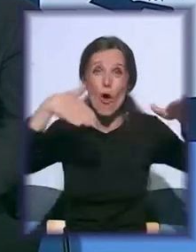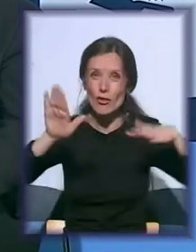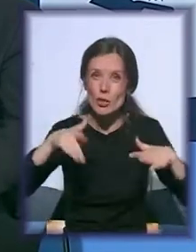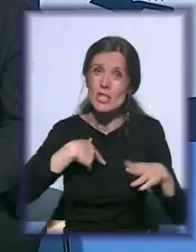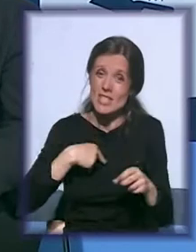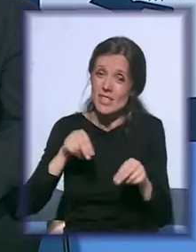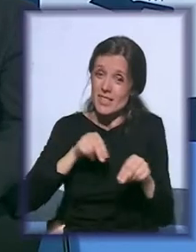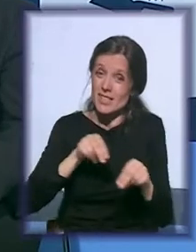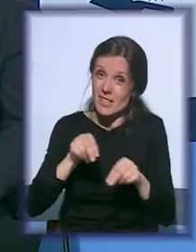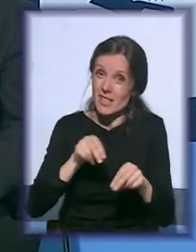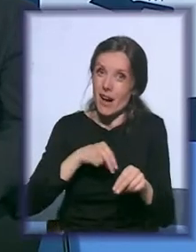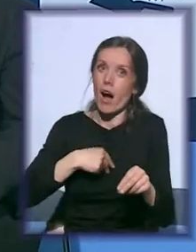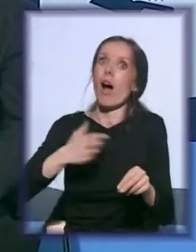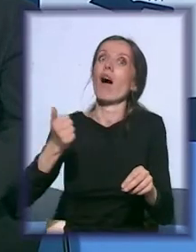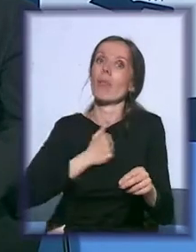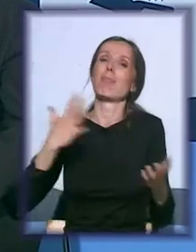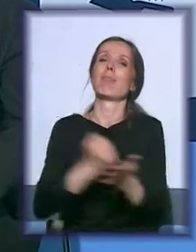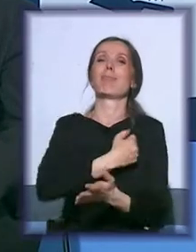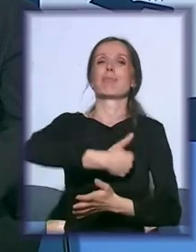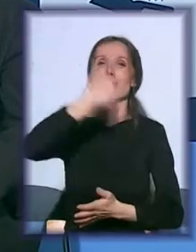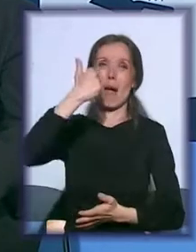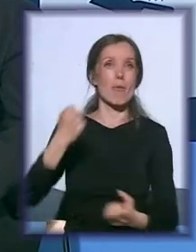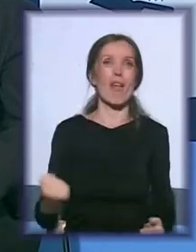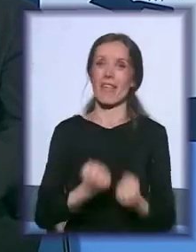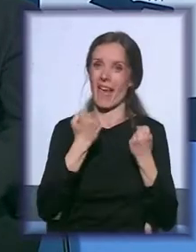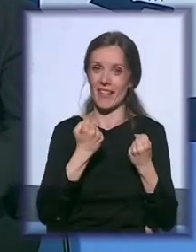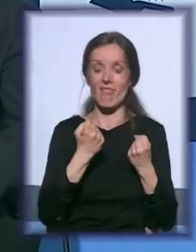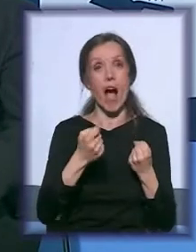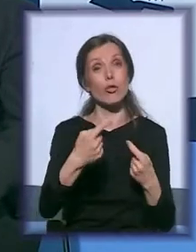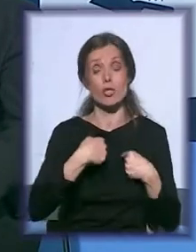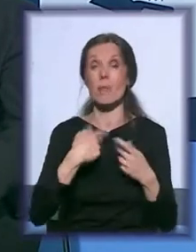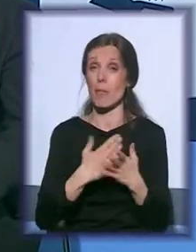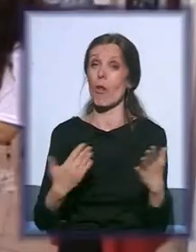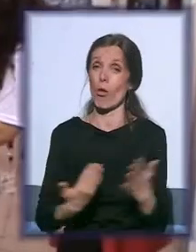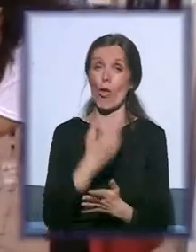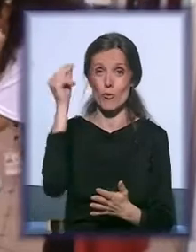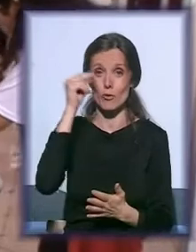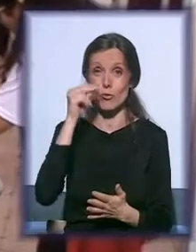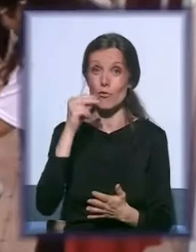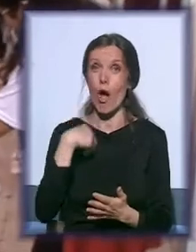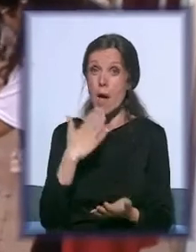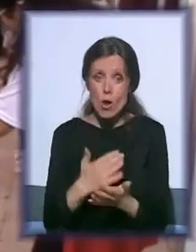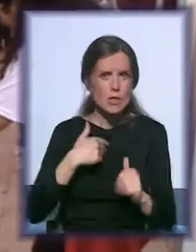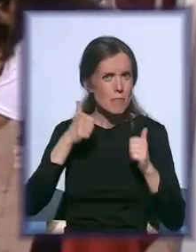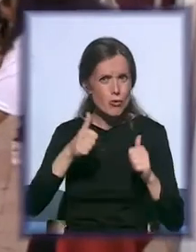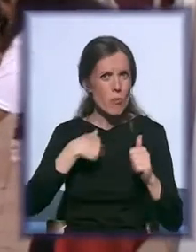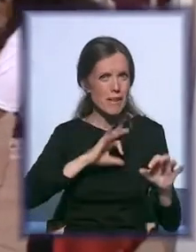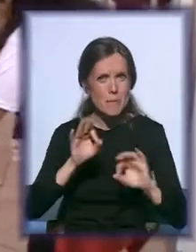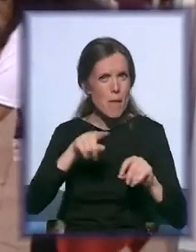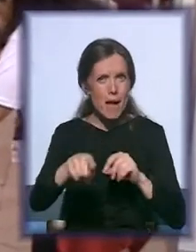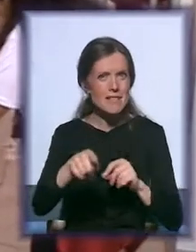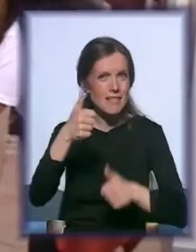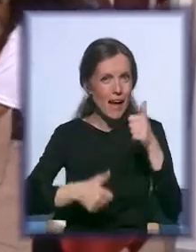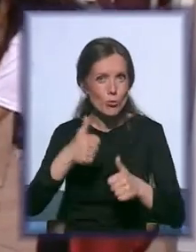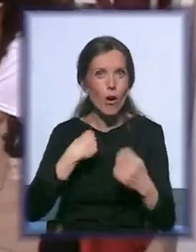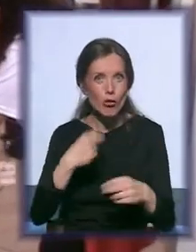došao do titule majstorskog kandidata, znači sa jednim novim iskustvom i baš sam dobro bio spreman na tom turniru i dobro